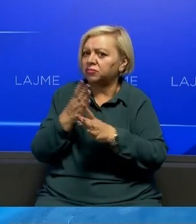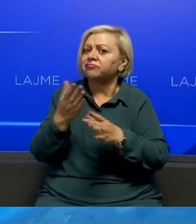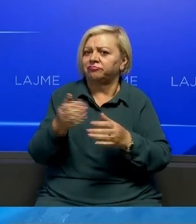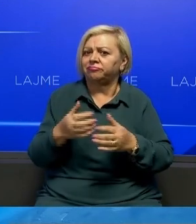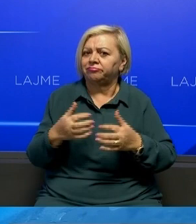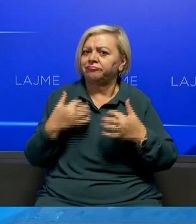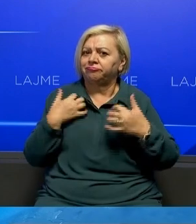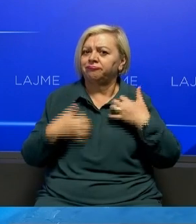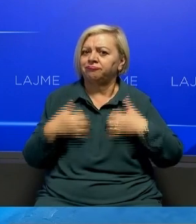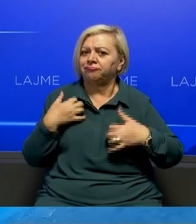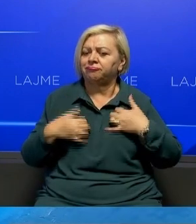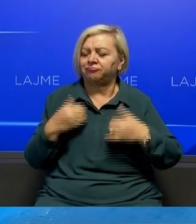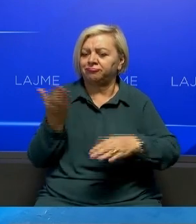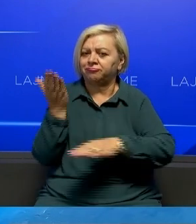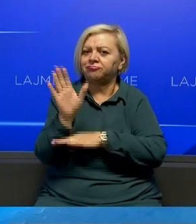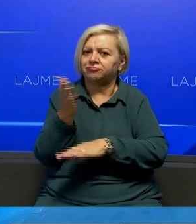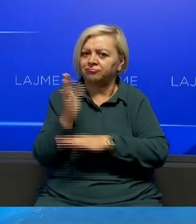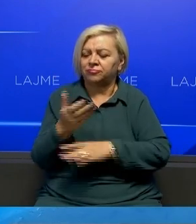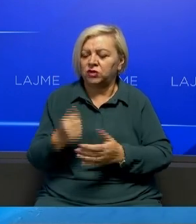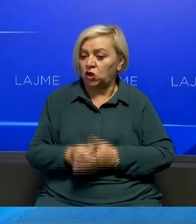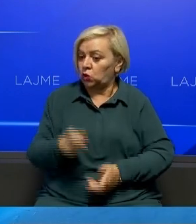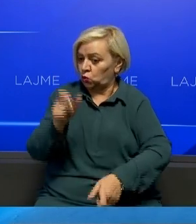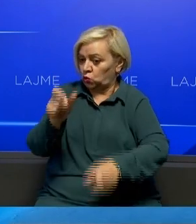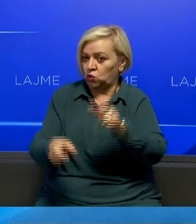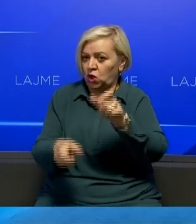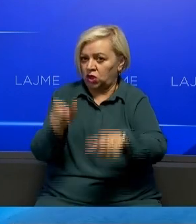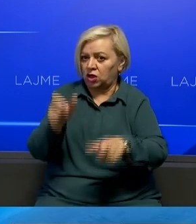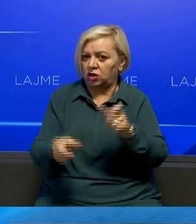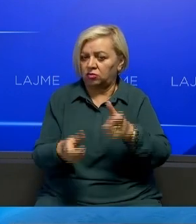rinë ndërruar kolegë dhe pëtet po qëtëtartë